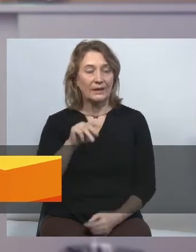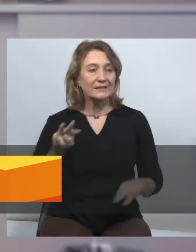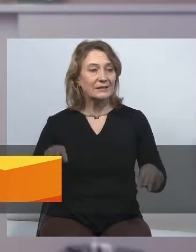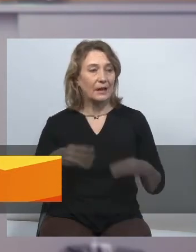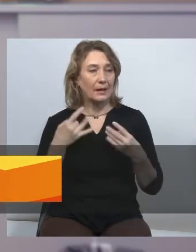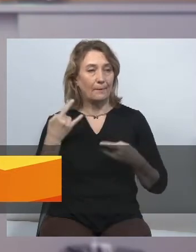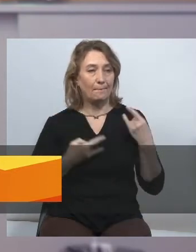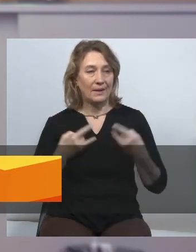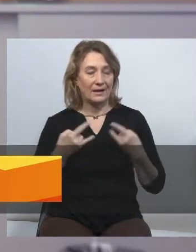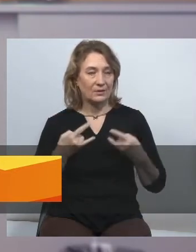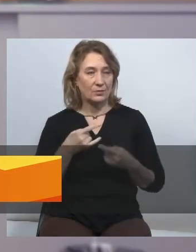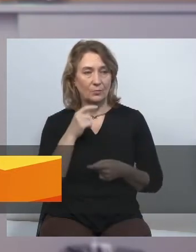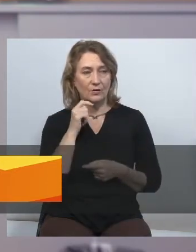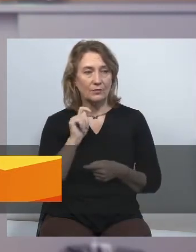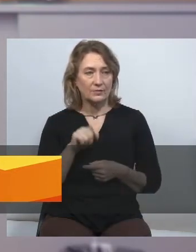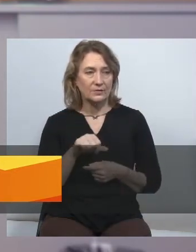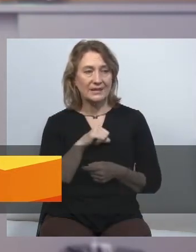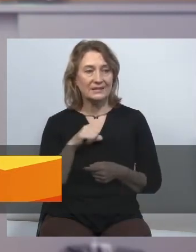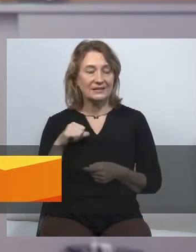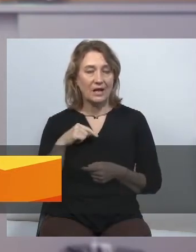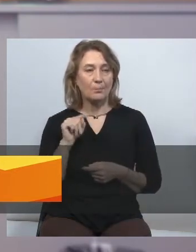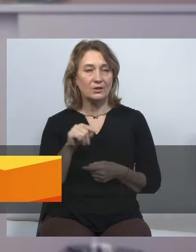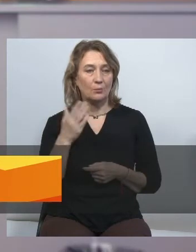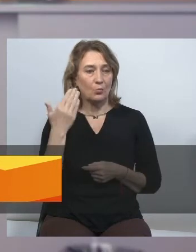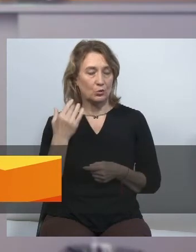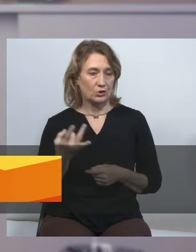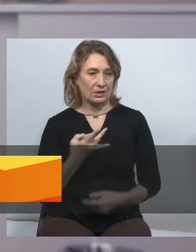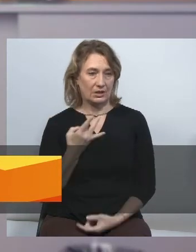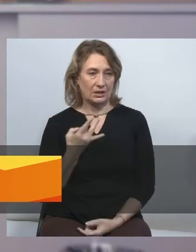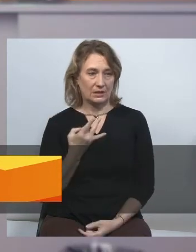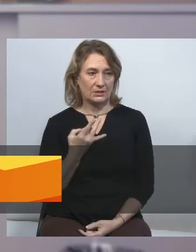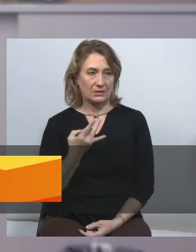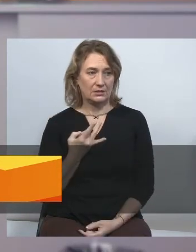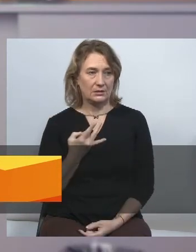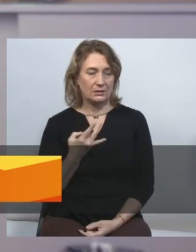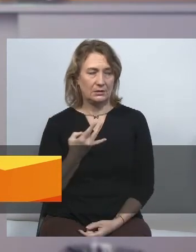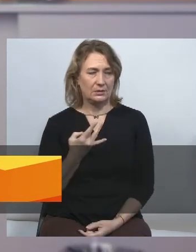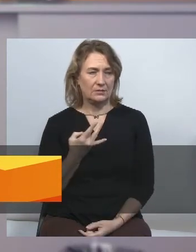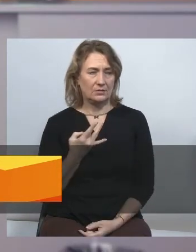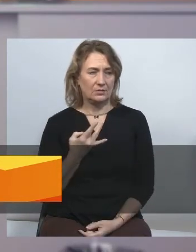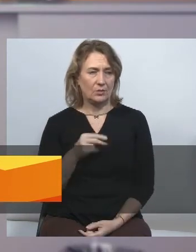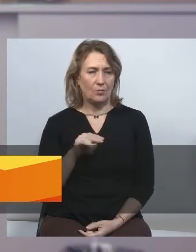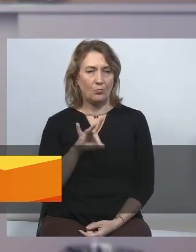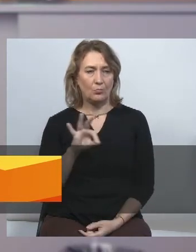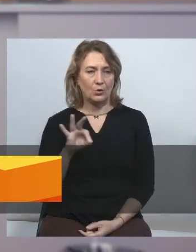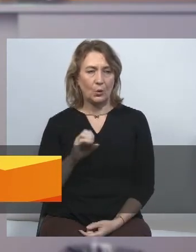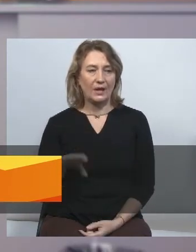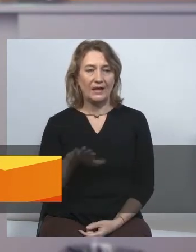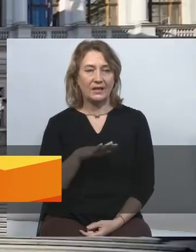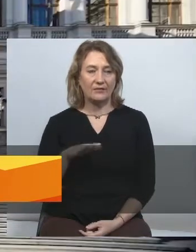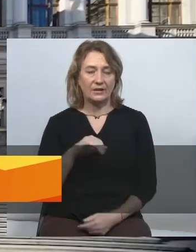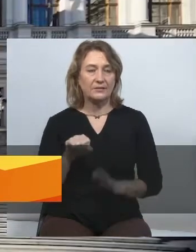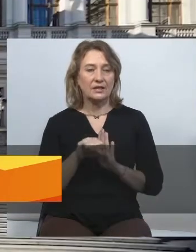процесом розвитку українських медіа. Саме тому я дуже рада розмовляти з вами сьогодні про європейські